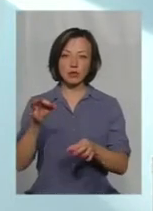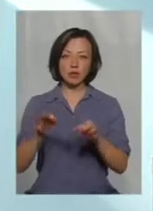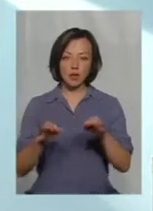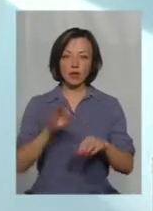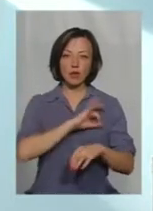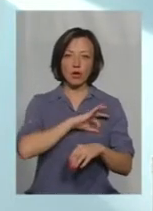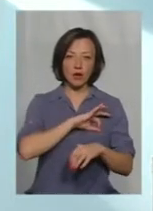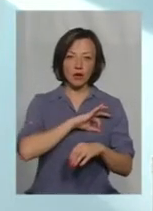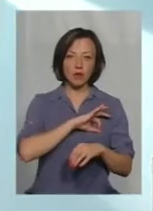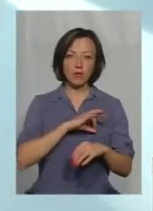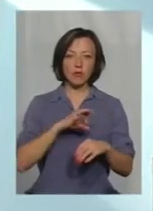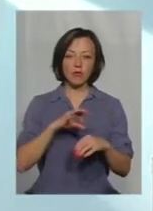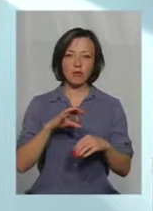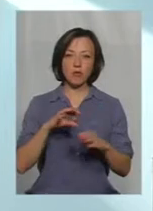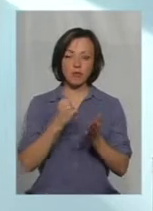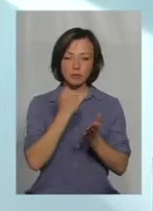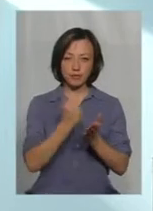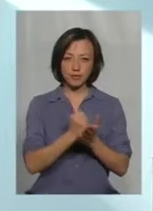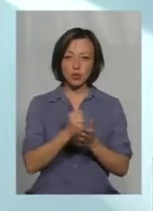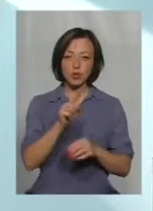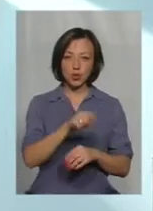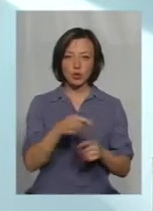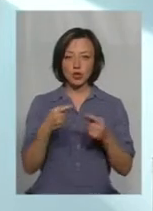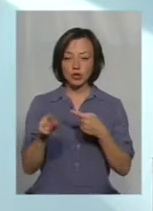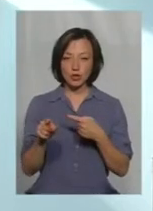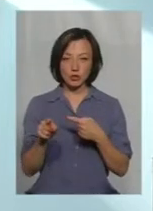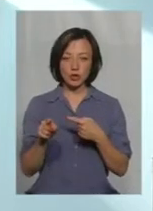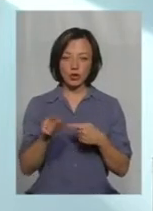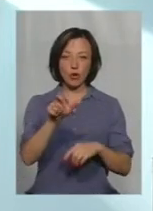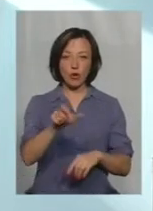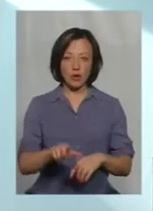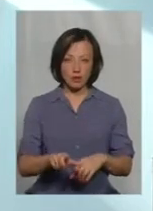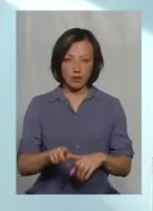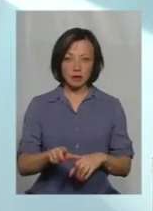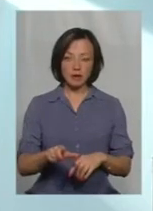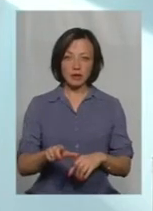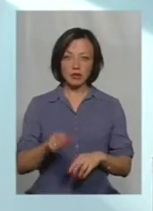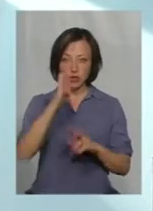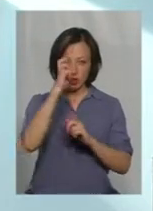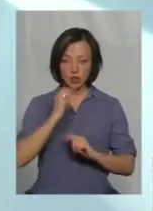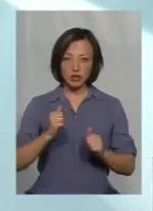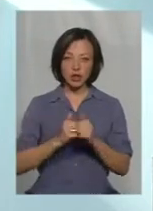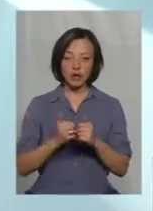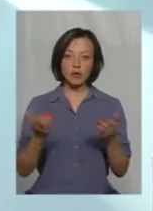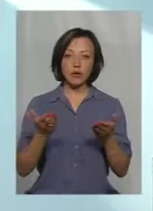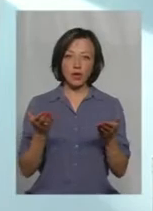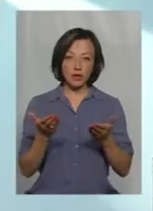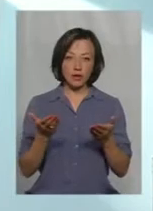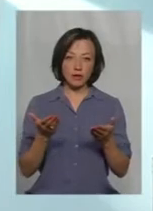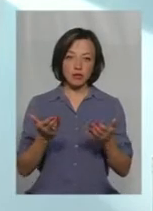під посвідчення того, що той чи інший громадянин тої держави, про який